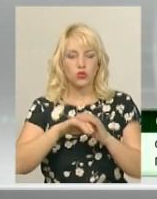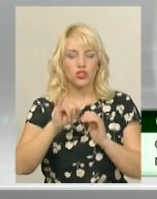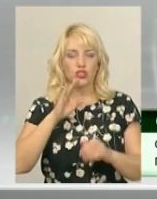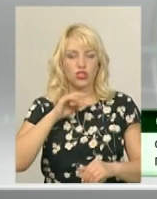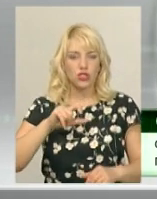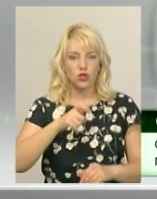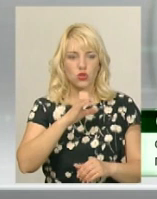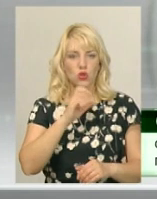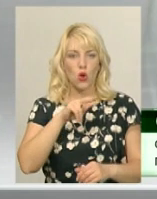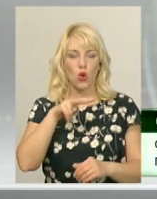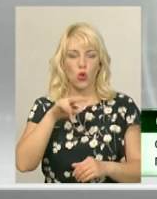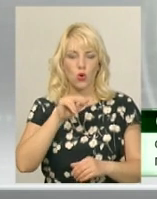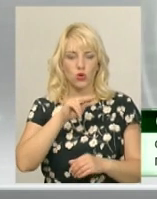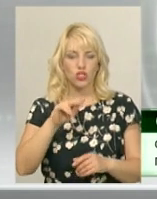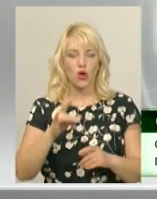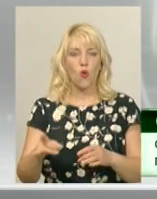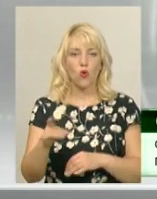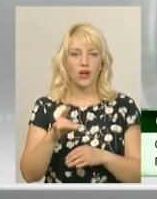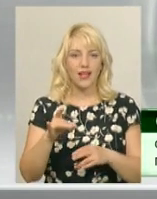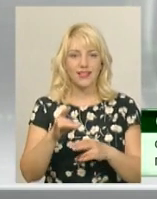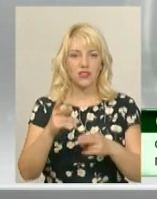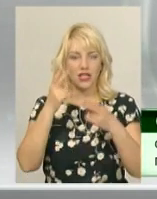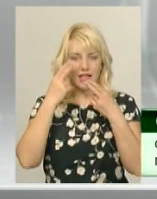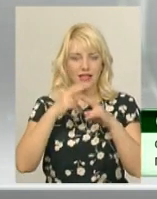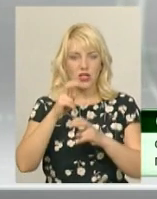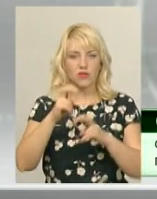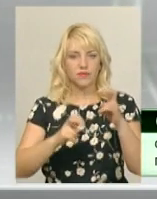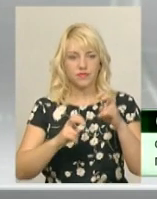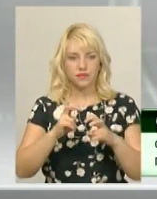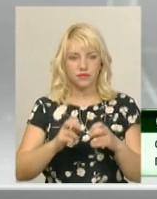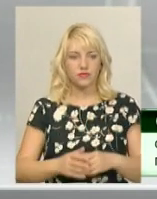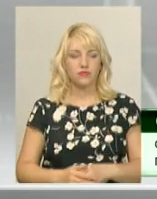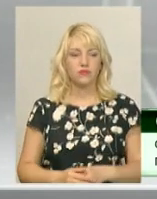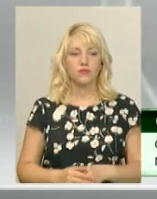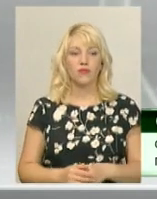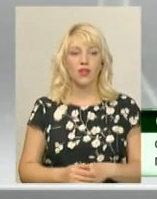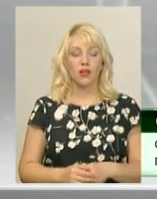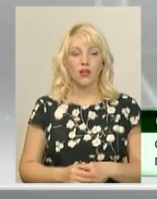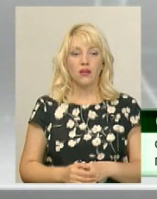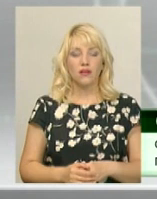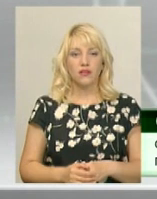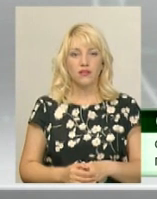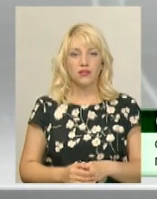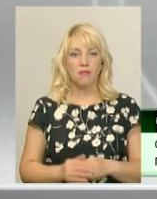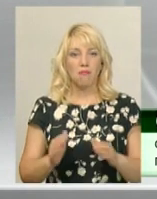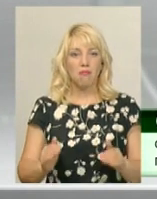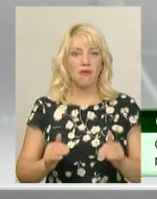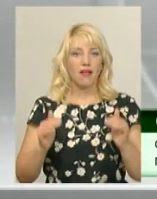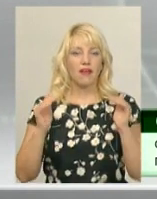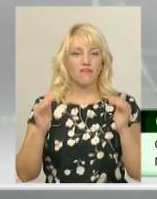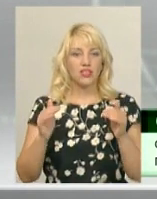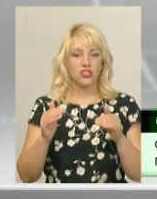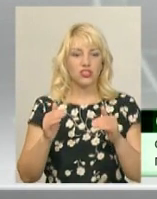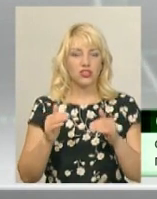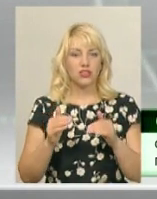у районі гідротехнічних споруд біля верхіві Козминського водосховища. За характером перевищення важко